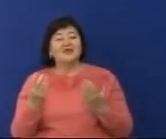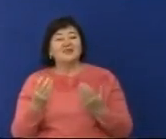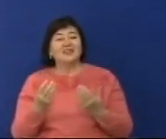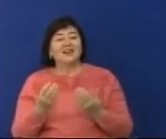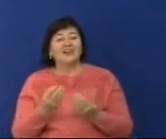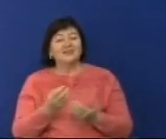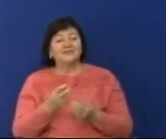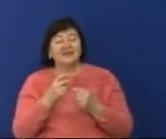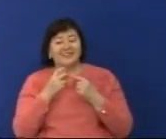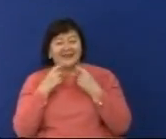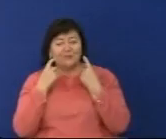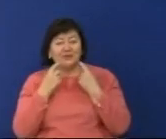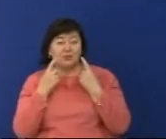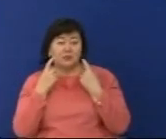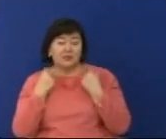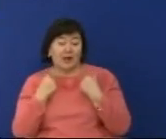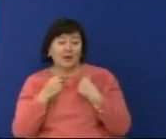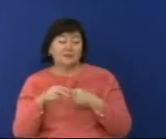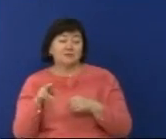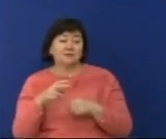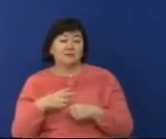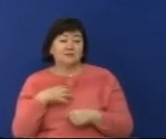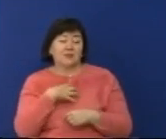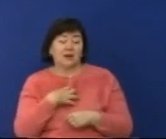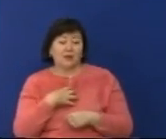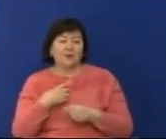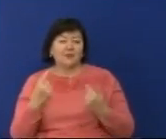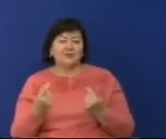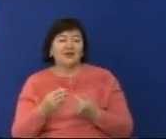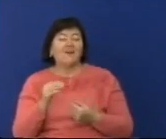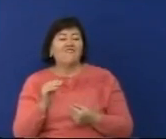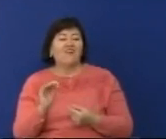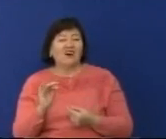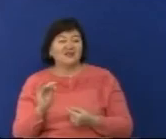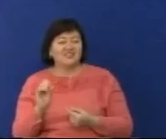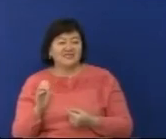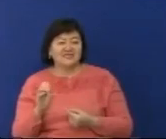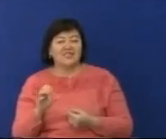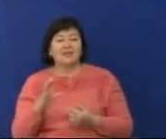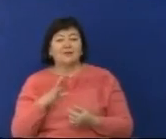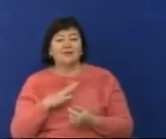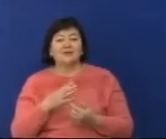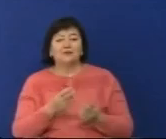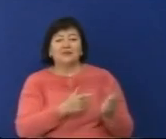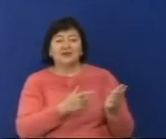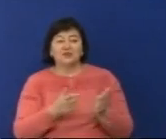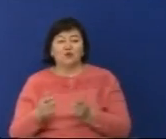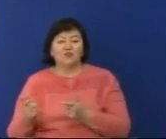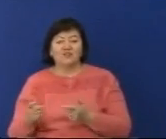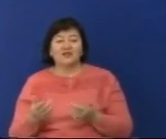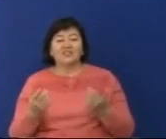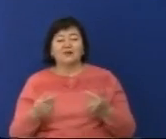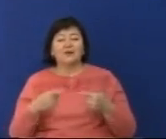таныстырды. Ал театр фаесіне белгілі қойылымдардың көріністерімен безендірілген, фотоға түсугәрін алған аландар жасалған.